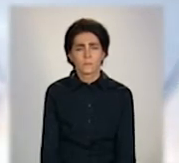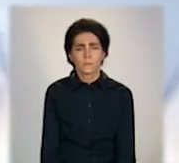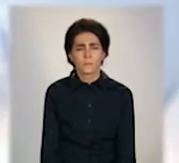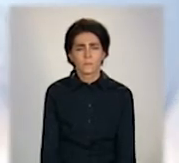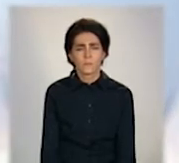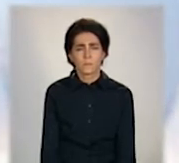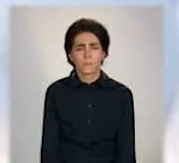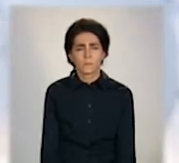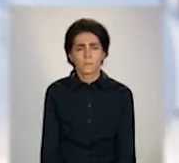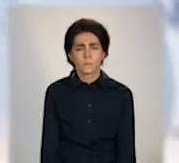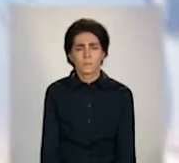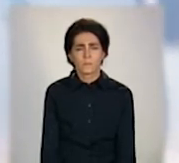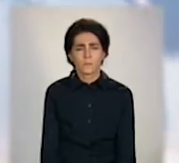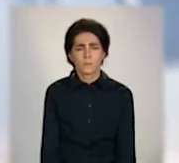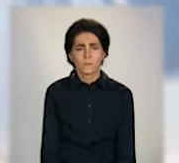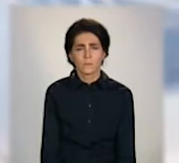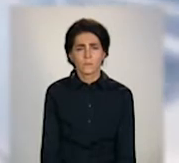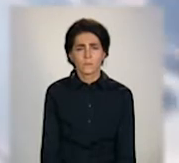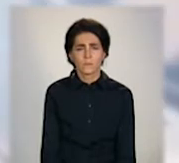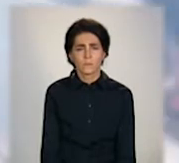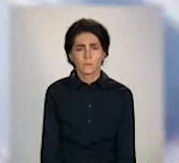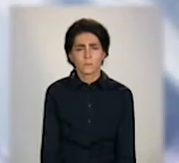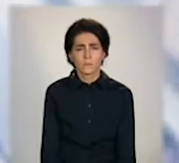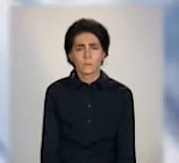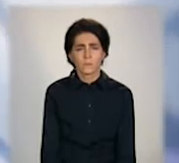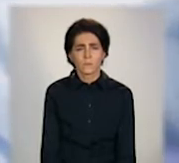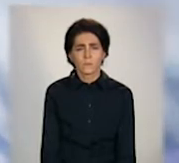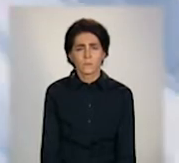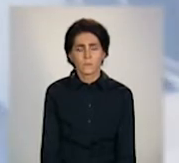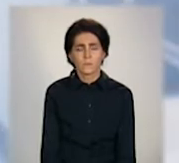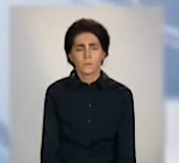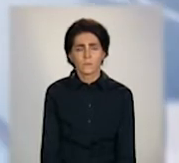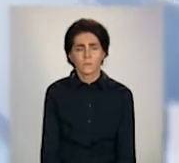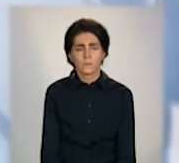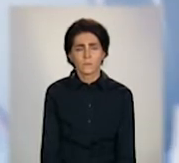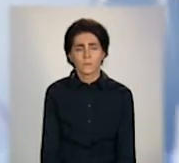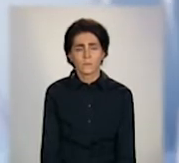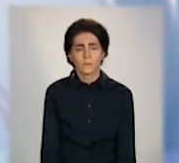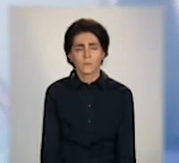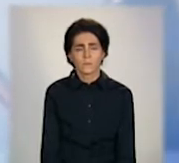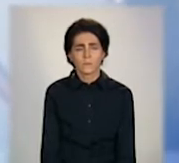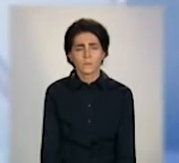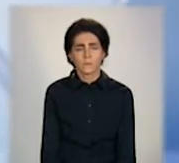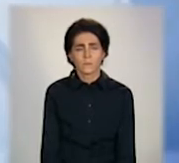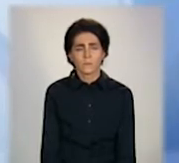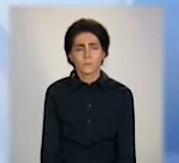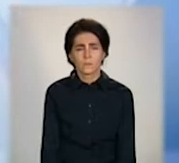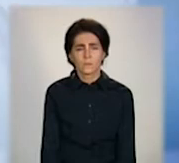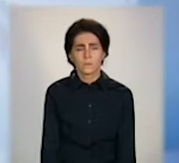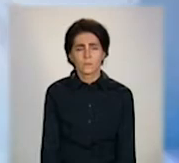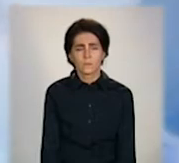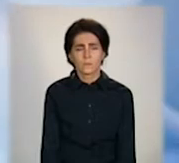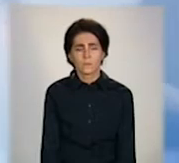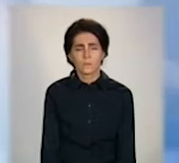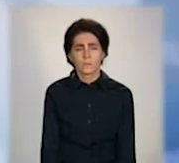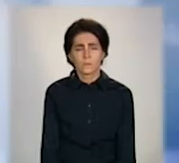Тобто, якщо протягом 30 днів до нас не було відмови про укладання договору, ми вважаємо, що згідно законодавства